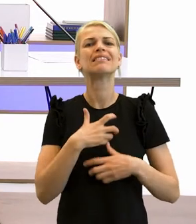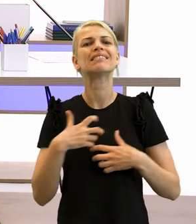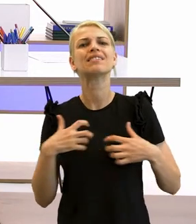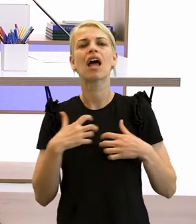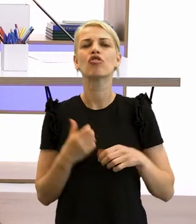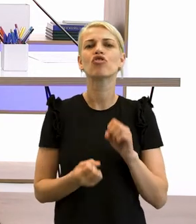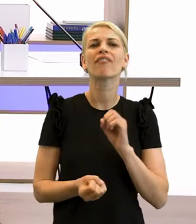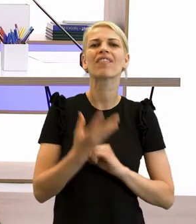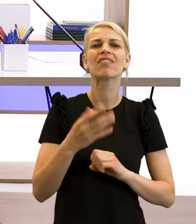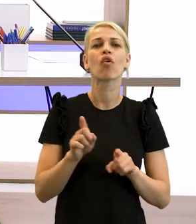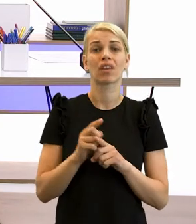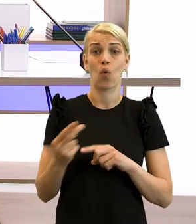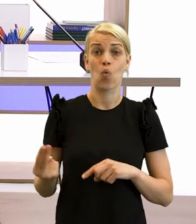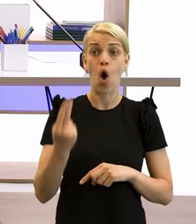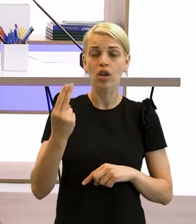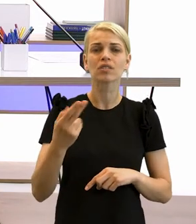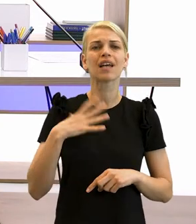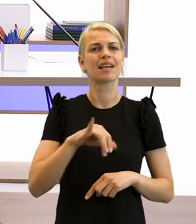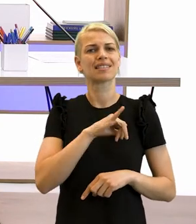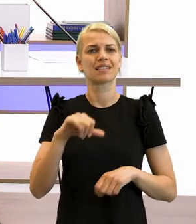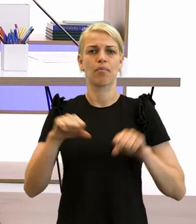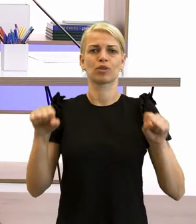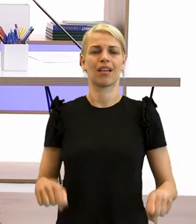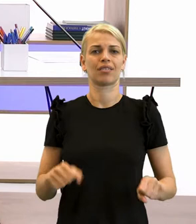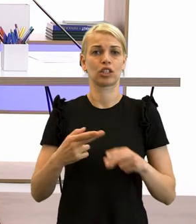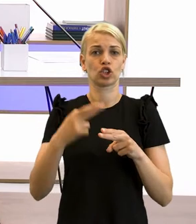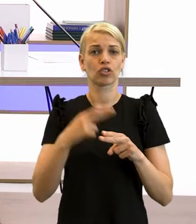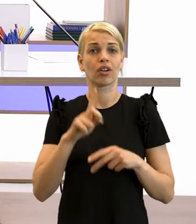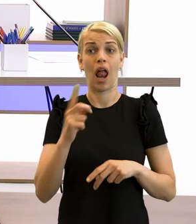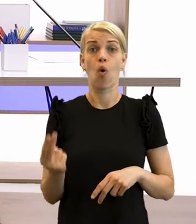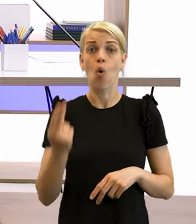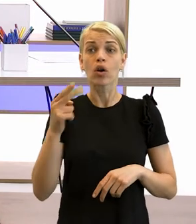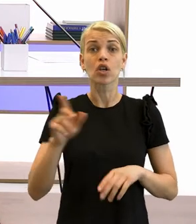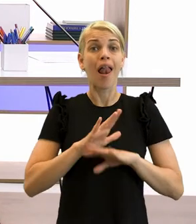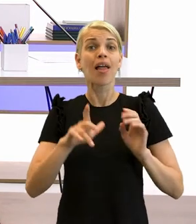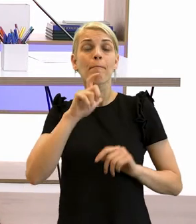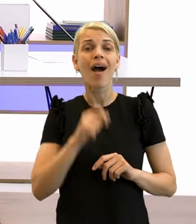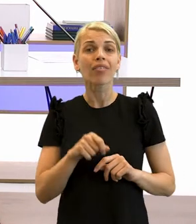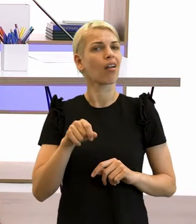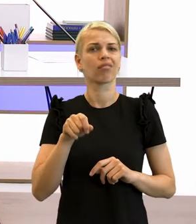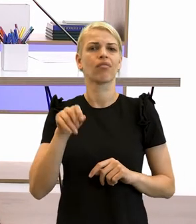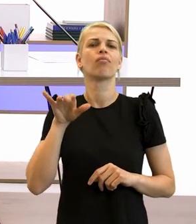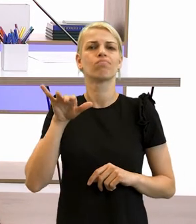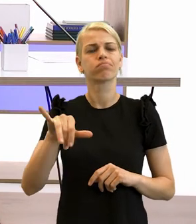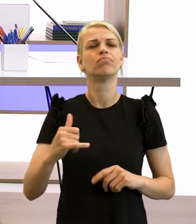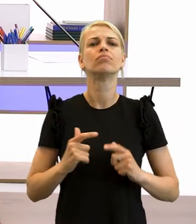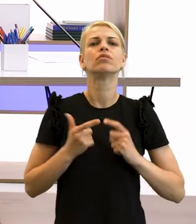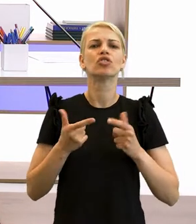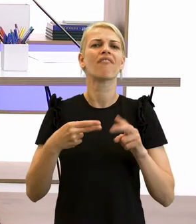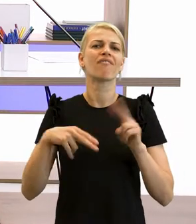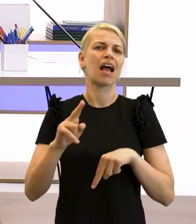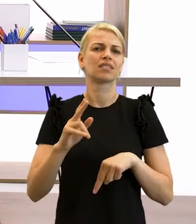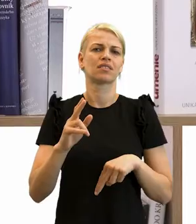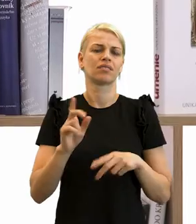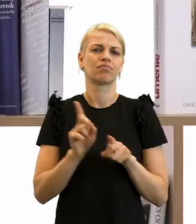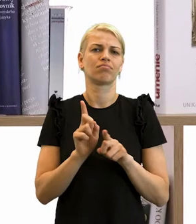vytvoriť z Uhorska opäť samostatný štát. V Uhorsku však nežili len Maďari. Okrem nich tu žilo viacero nemaďarských